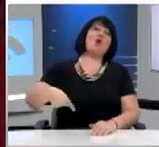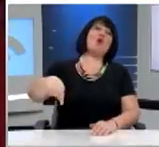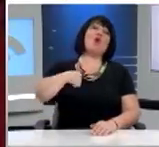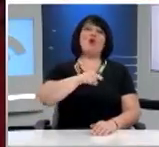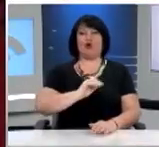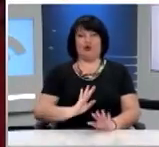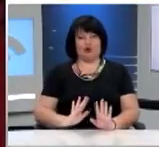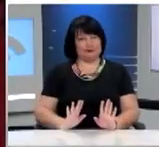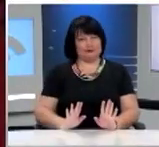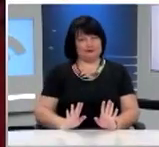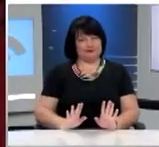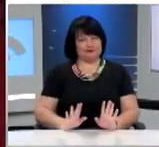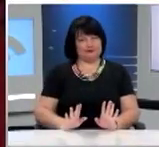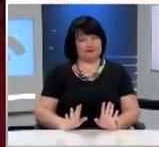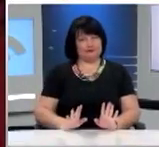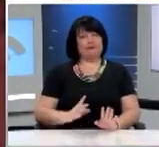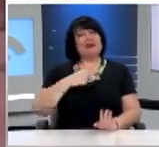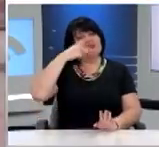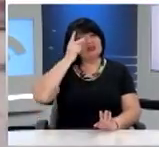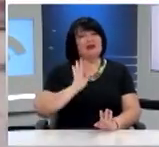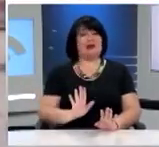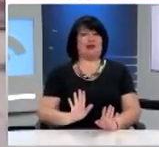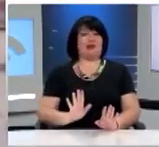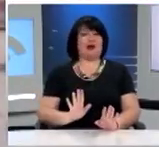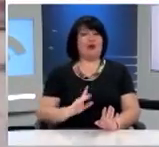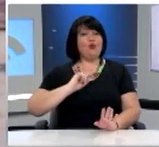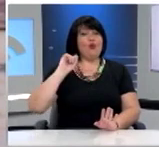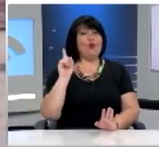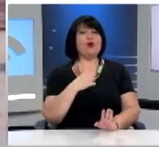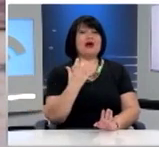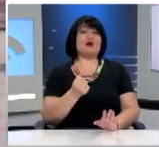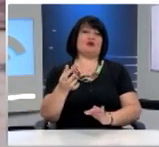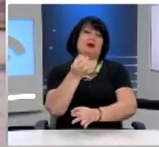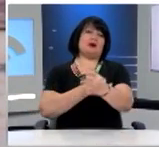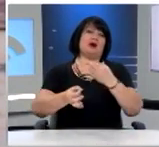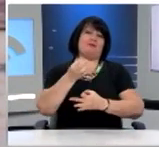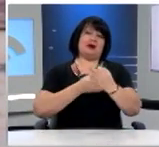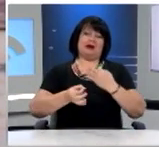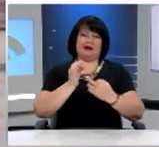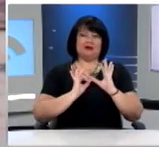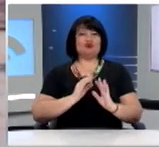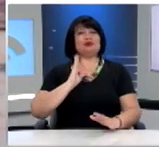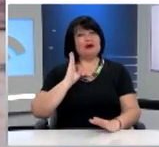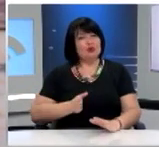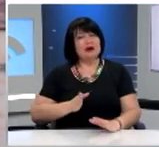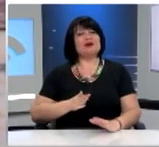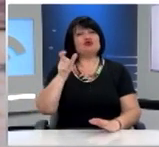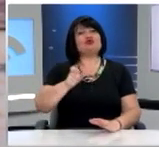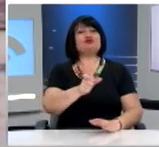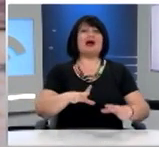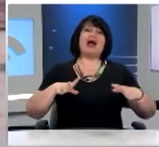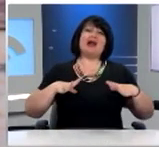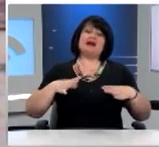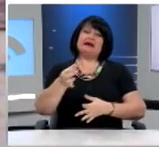που έχουν όλοι να μιλήσουν και να μπορέσουν να διατυπώσουν με